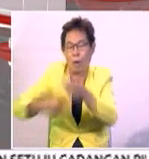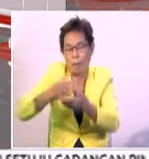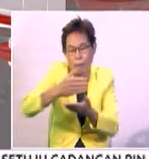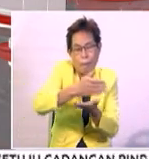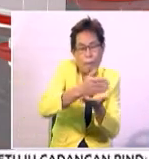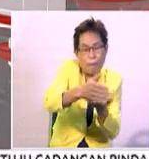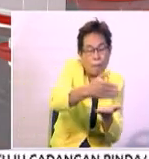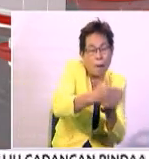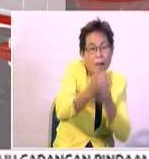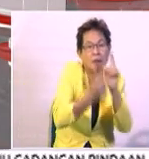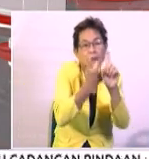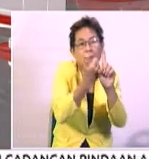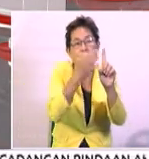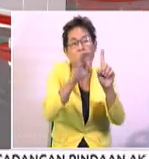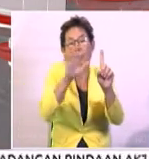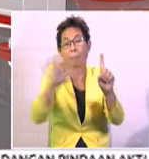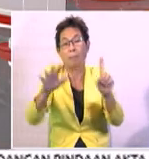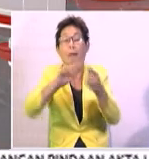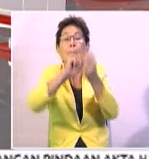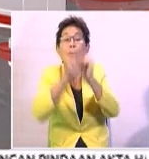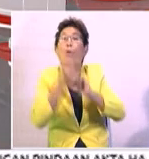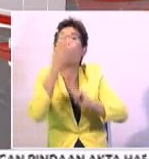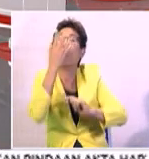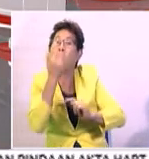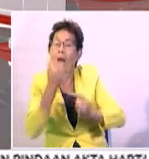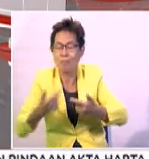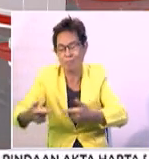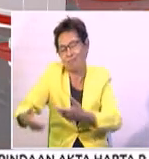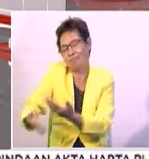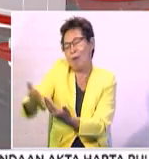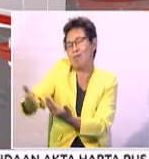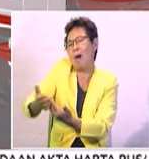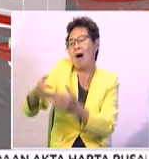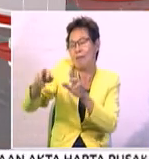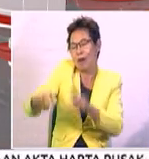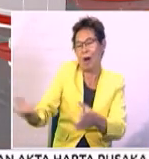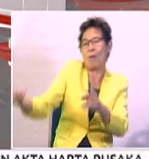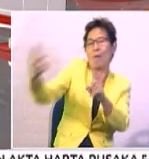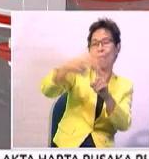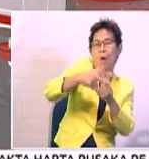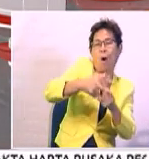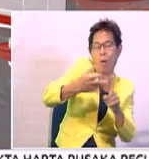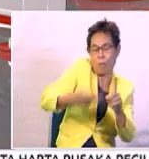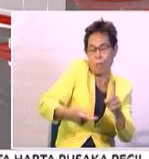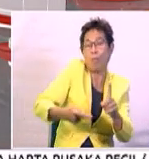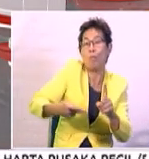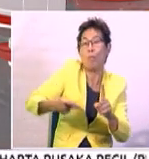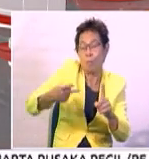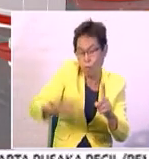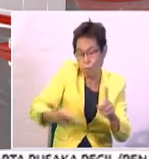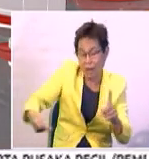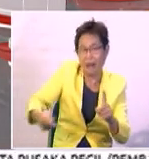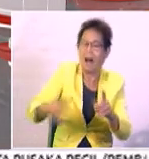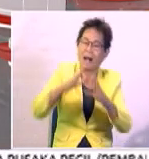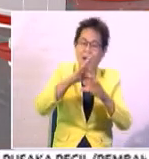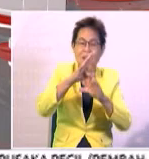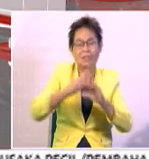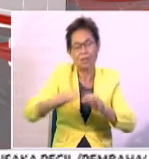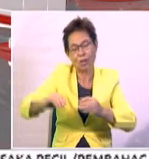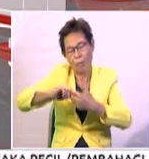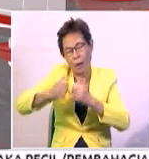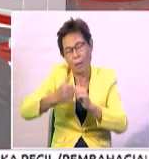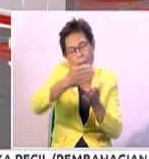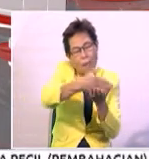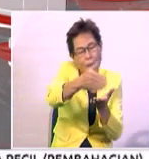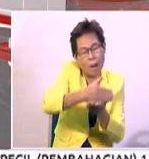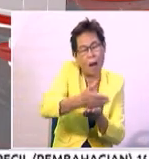1955. Pindaan itu bagi memudahkan rakyat untuk menfaalkan permohonan pusaka seterusnya menyelesaikan masalah pembahagian